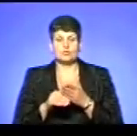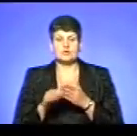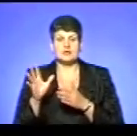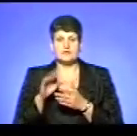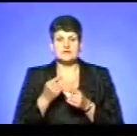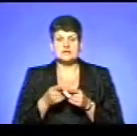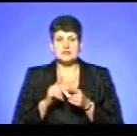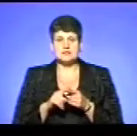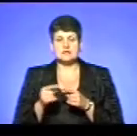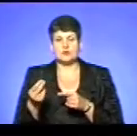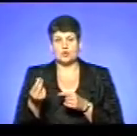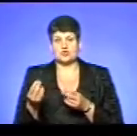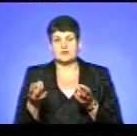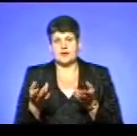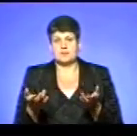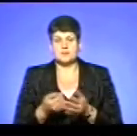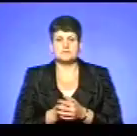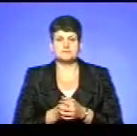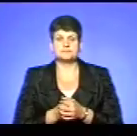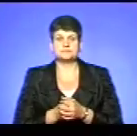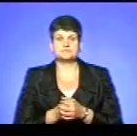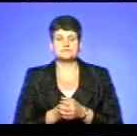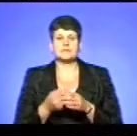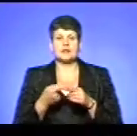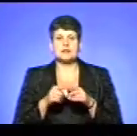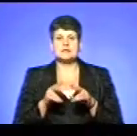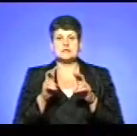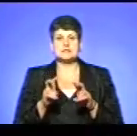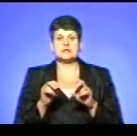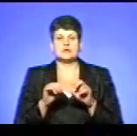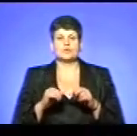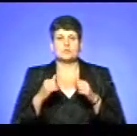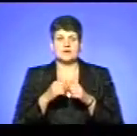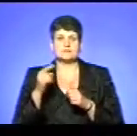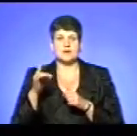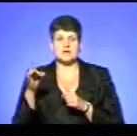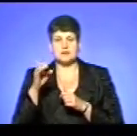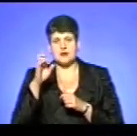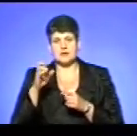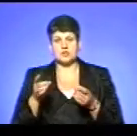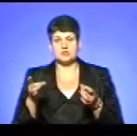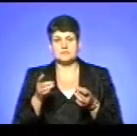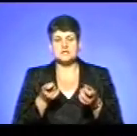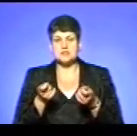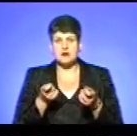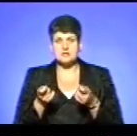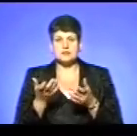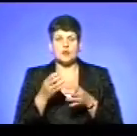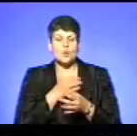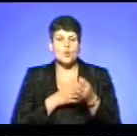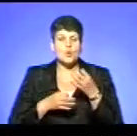все тієї копійки треба. Це засідання комісії в Збаревській райдержадміністрації, на якій